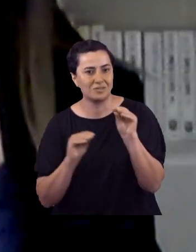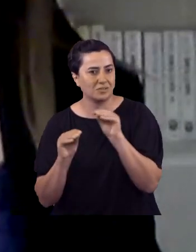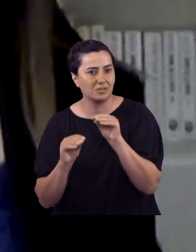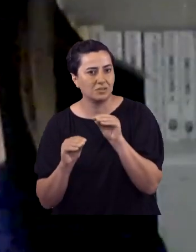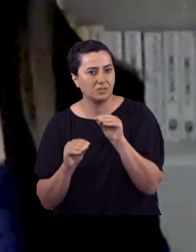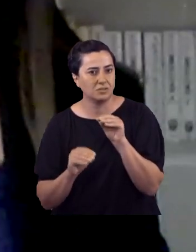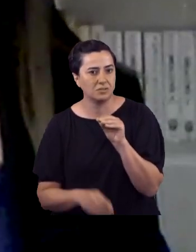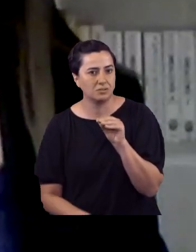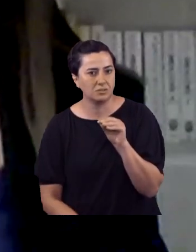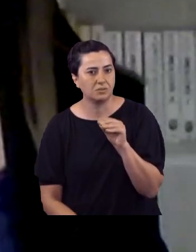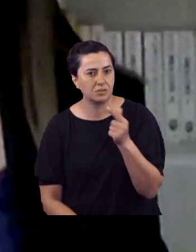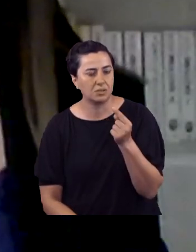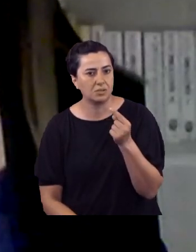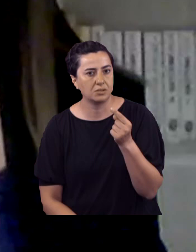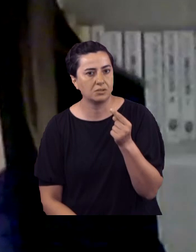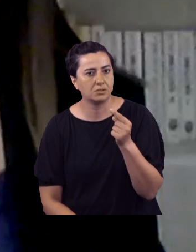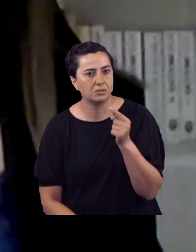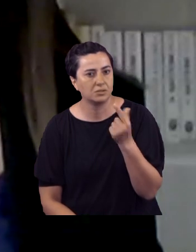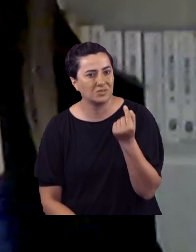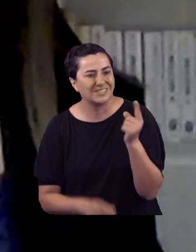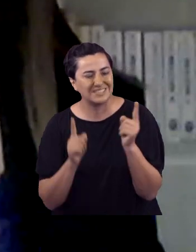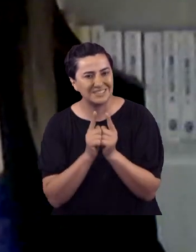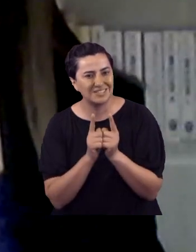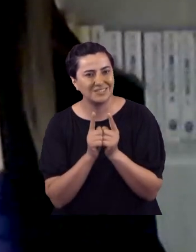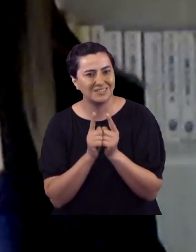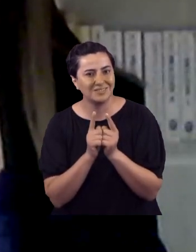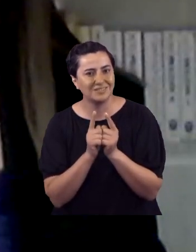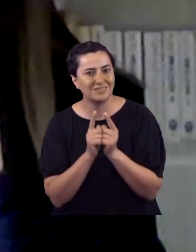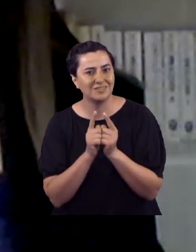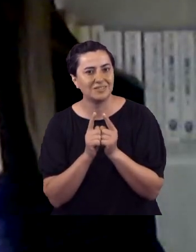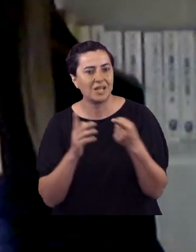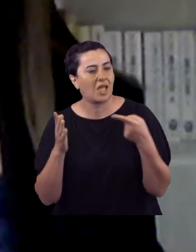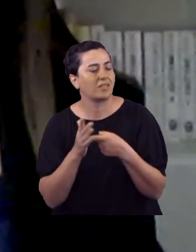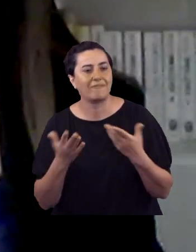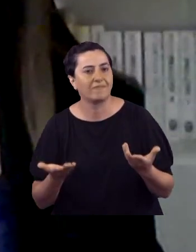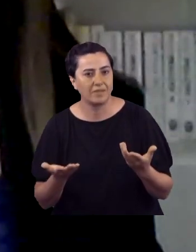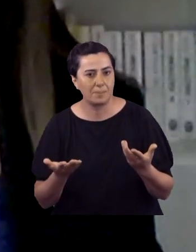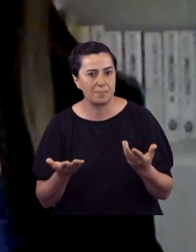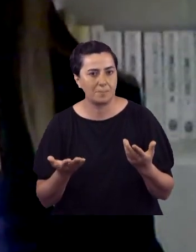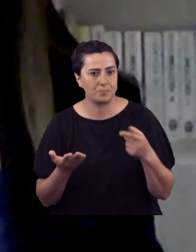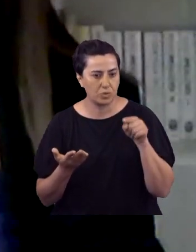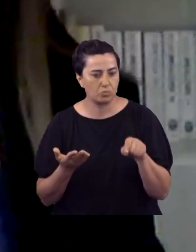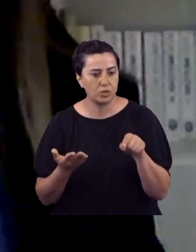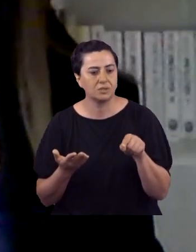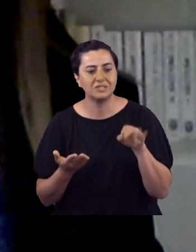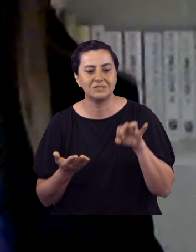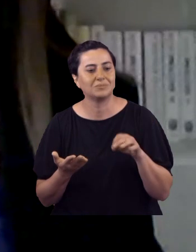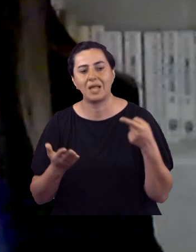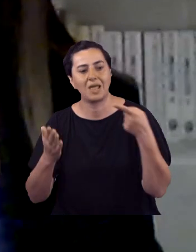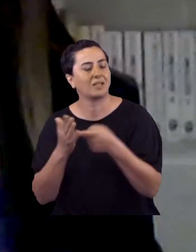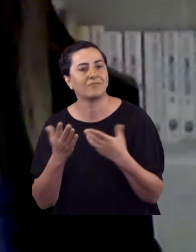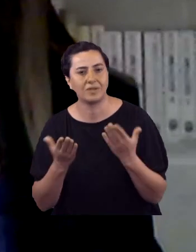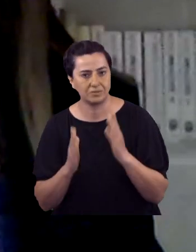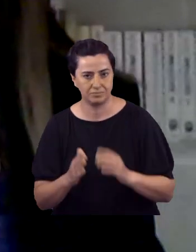arasında belki biraz geri planda kaldık. Çok kısa olarak hedef nedir? Yani buradan yola çıkarak şimdi